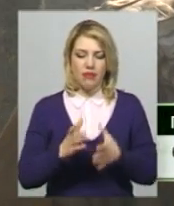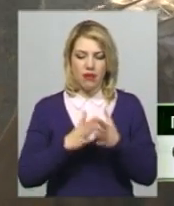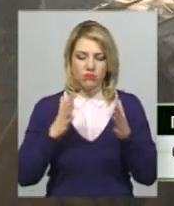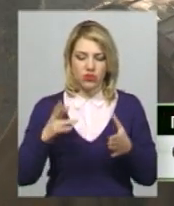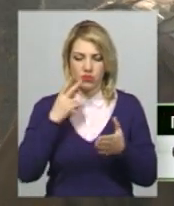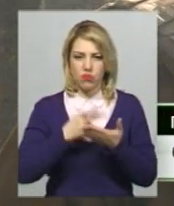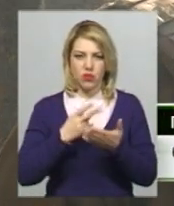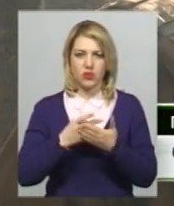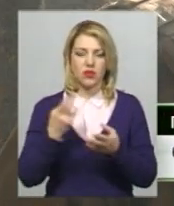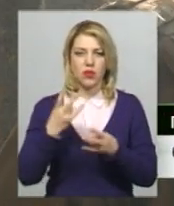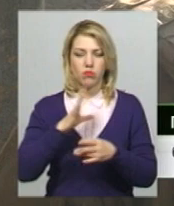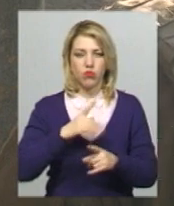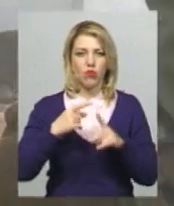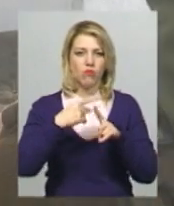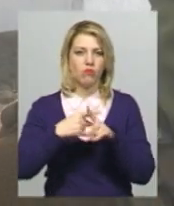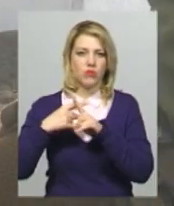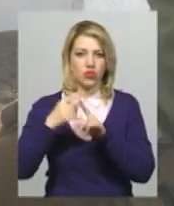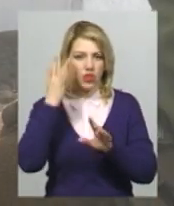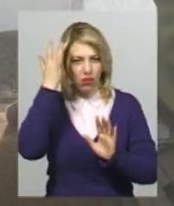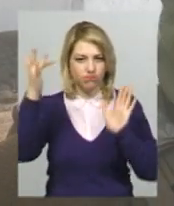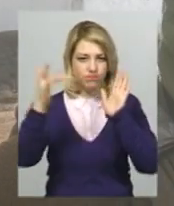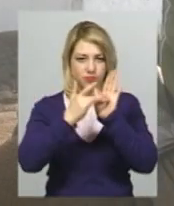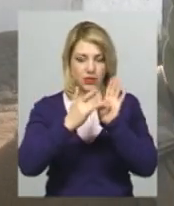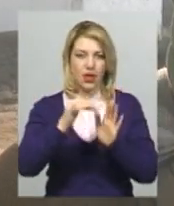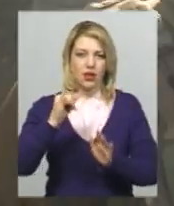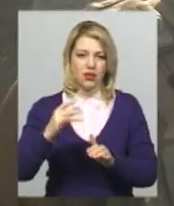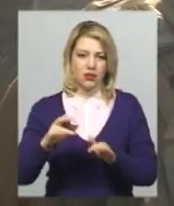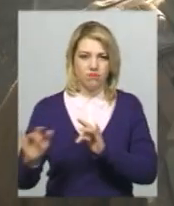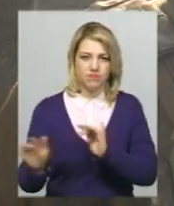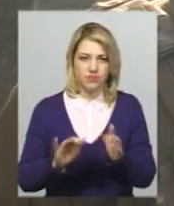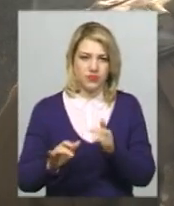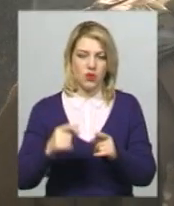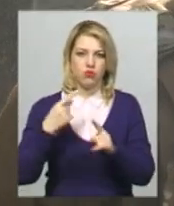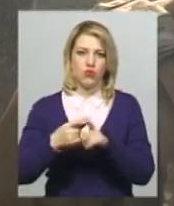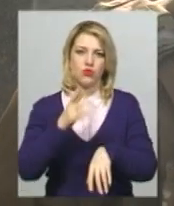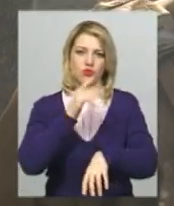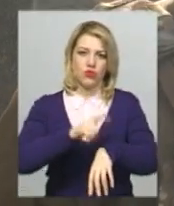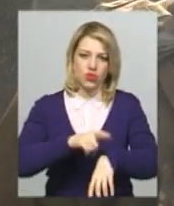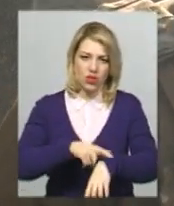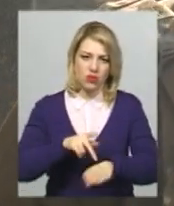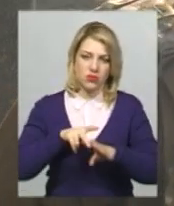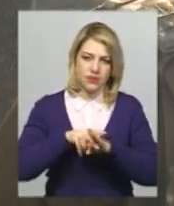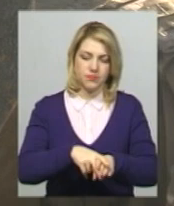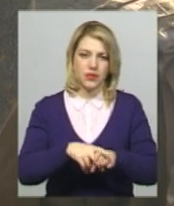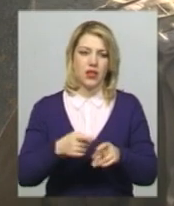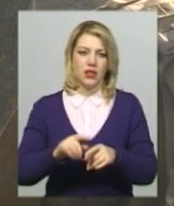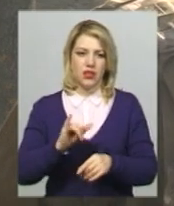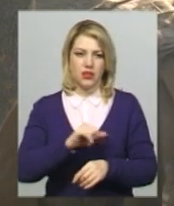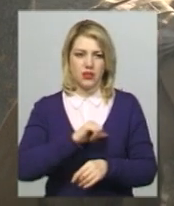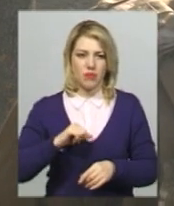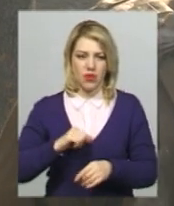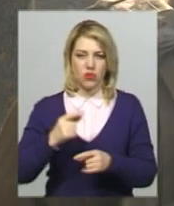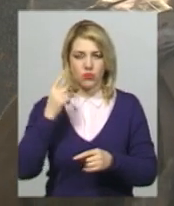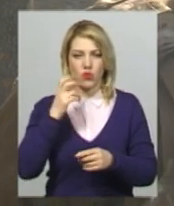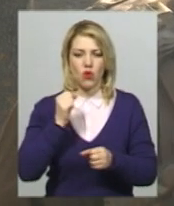і власти себе нормативної часу. Точність попадання плюс часу. З цим налаштуються дана робота, яка повинна бути.